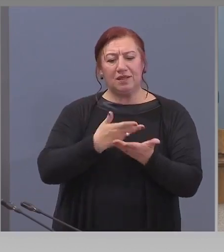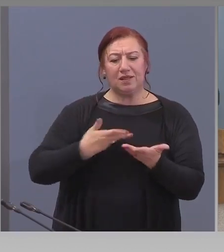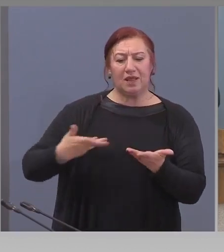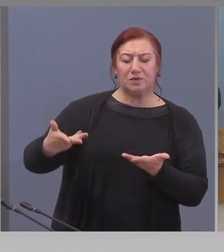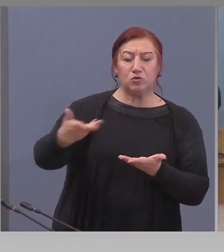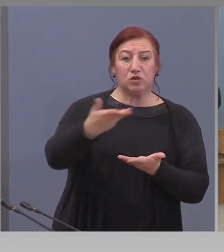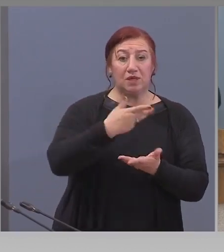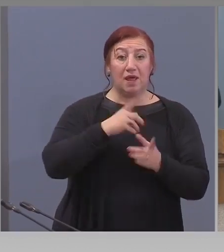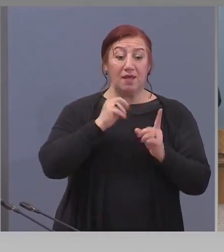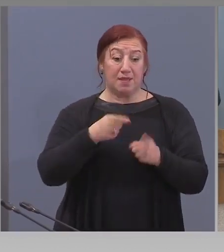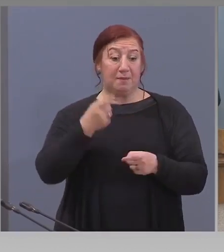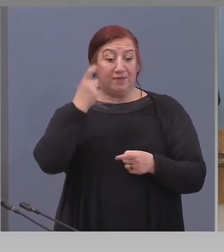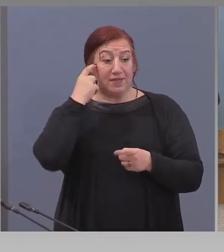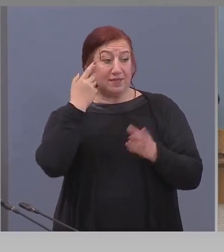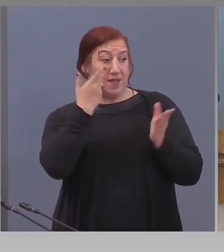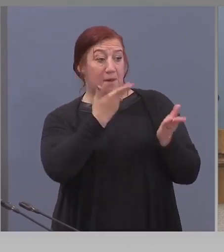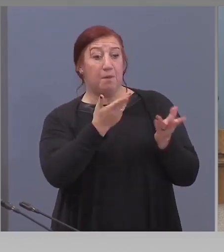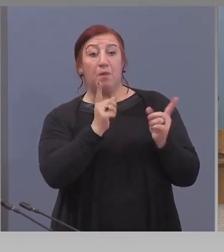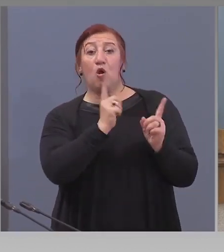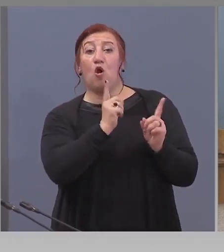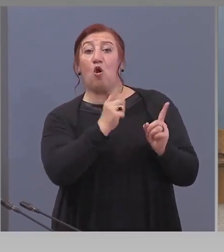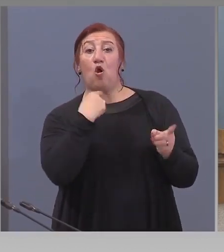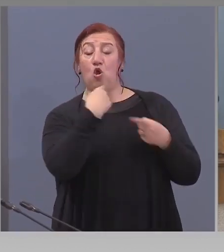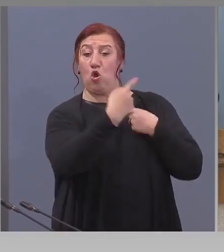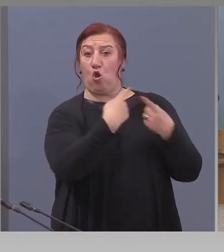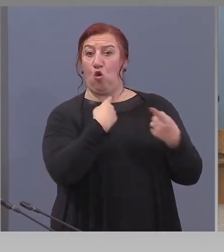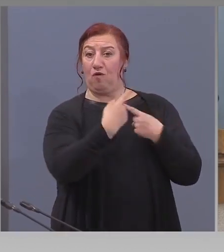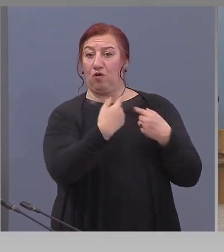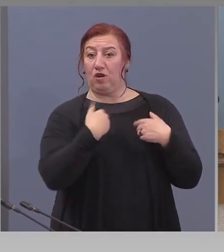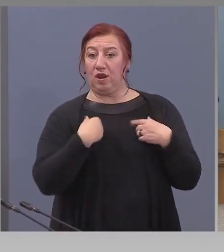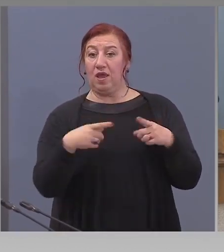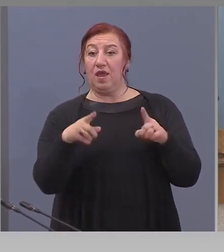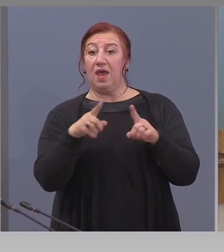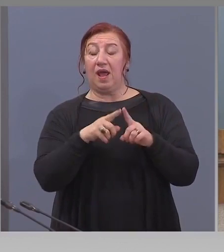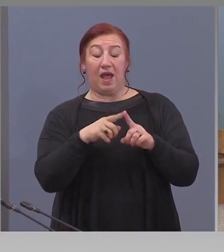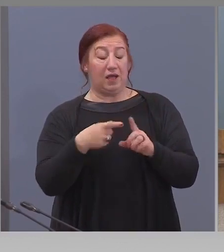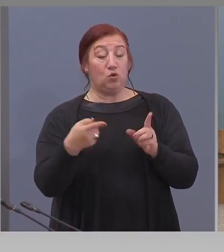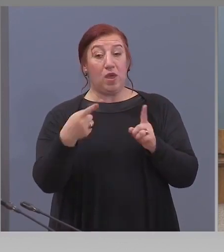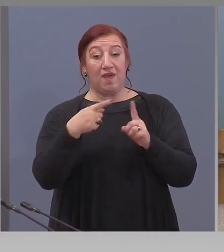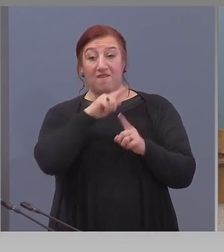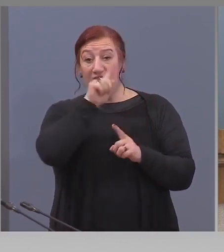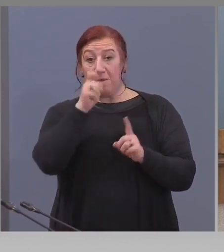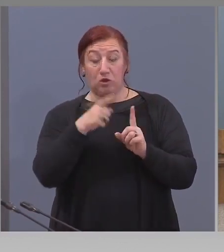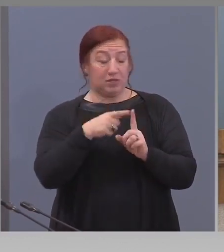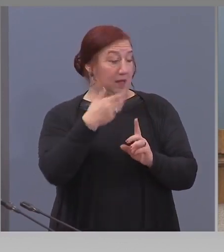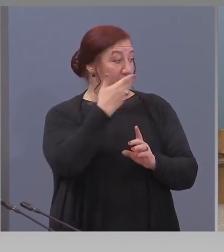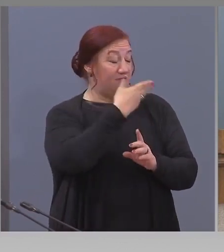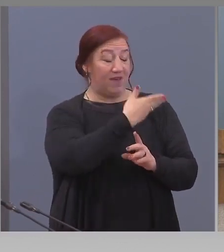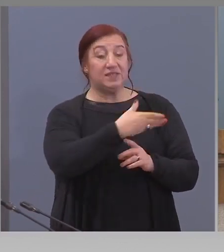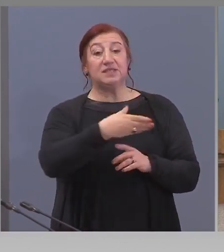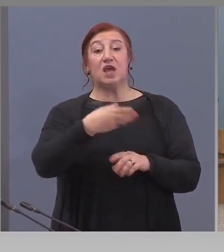трябва да знаем с кого се говорим, както и въпрос към вас, професор Костов, вие бяхте